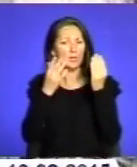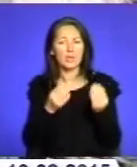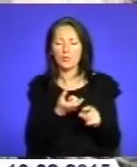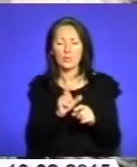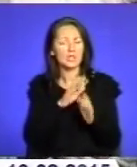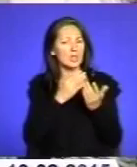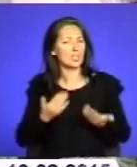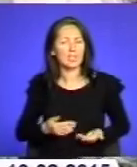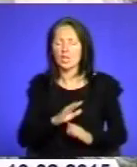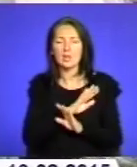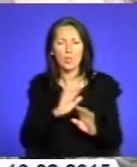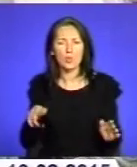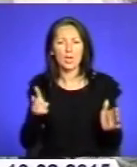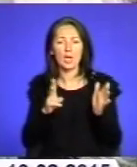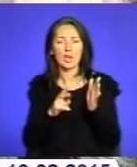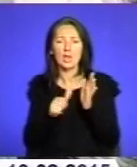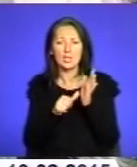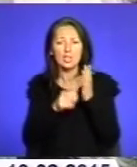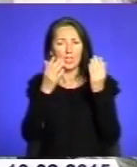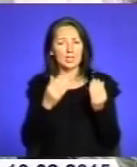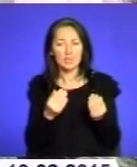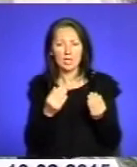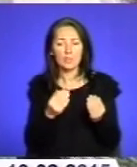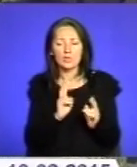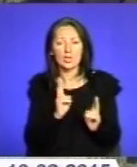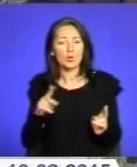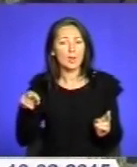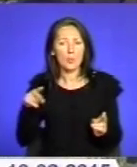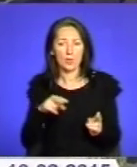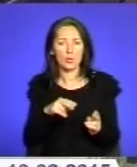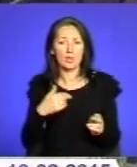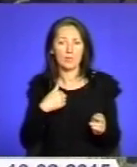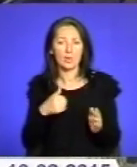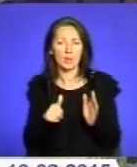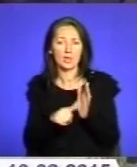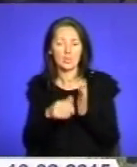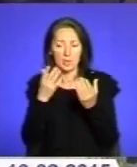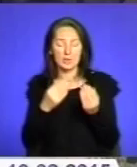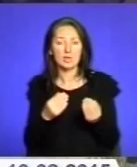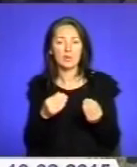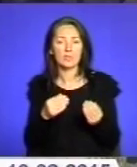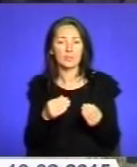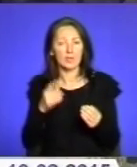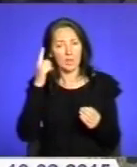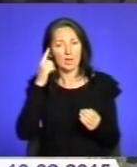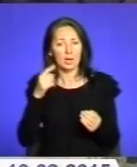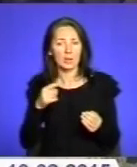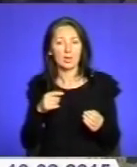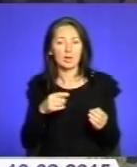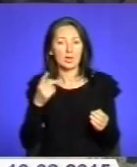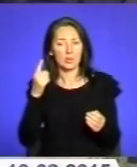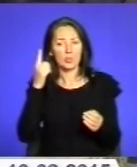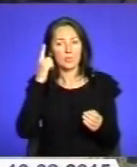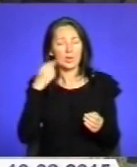мене не підходив. А я шість днів вижив, тоді почали мене лікувати. Я помру. А що ж буде з моїми бджолами? Будуть розтягувати. Хтось